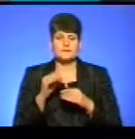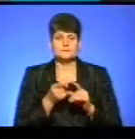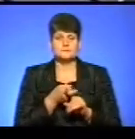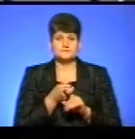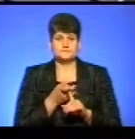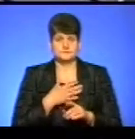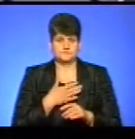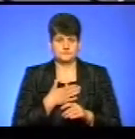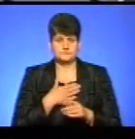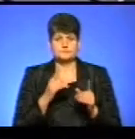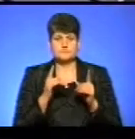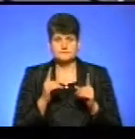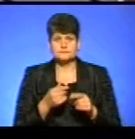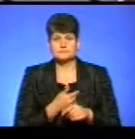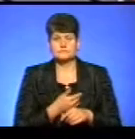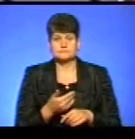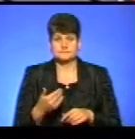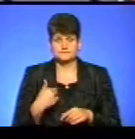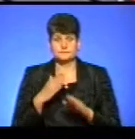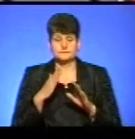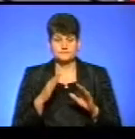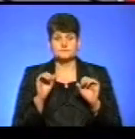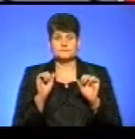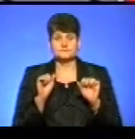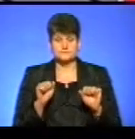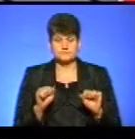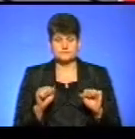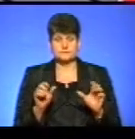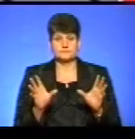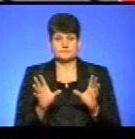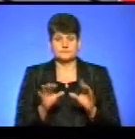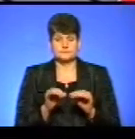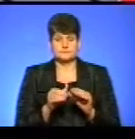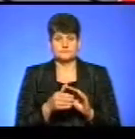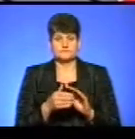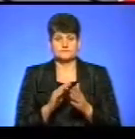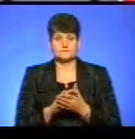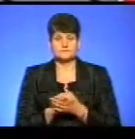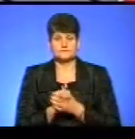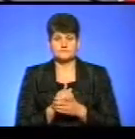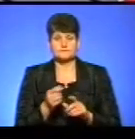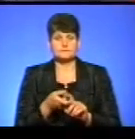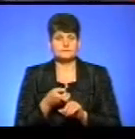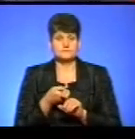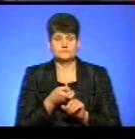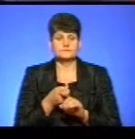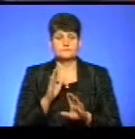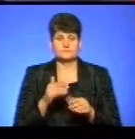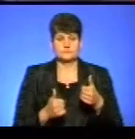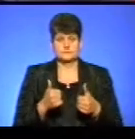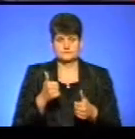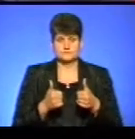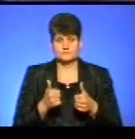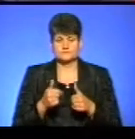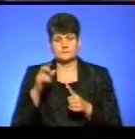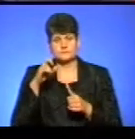як на мене, від нас, тому що як тільки ми будемо спроможними і взаємосумісними з країнами Європейського Союзу, будемо конкурентними з країнами